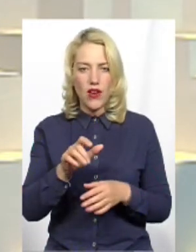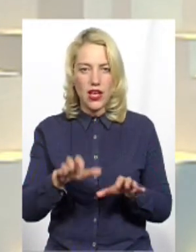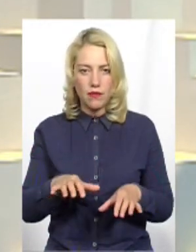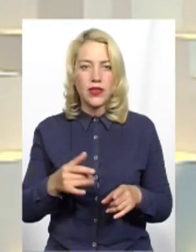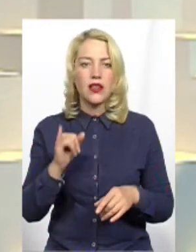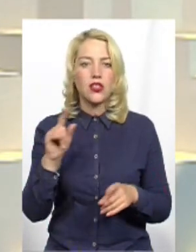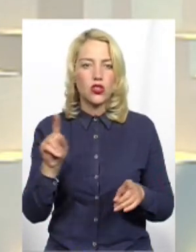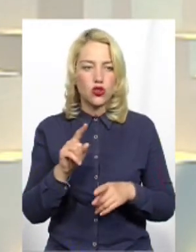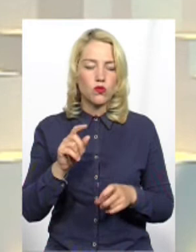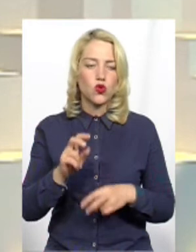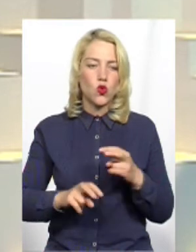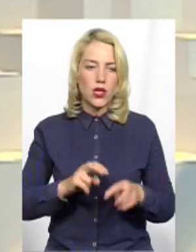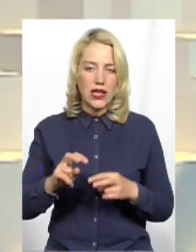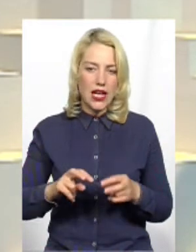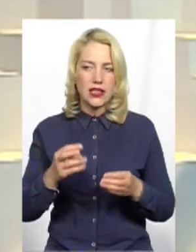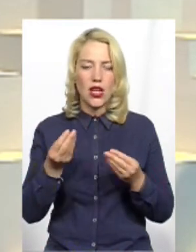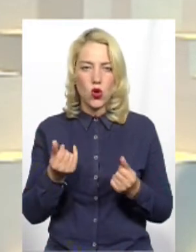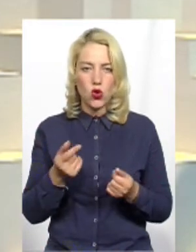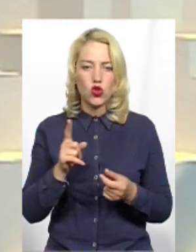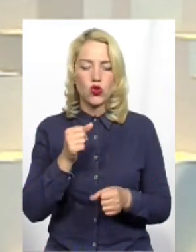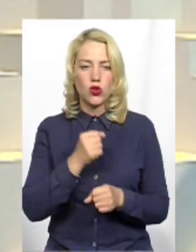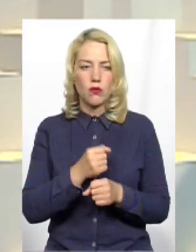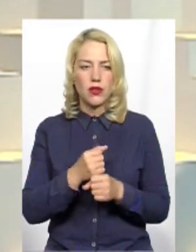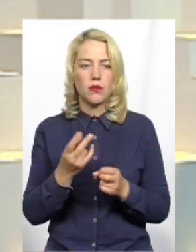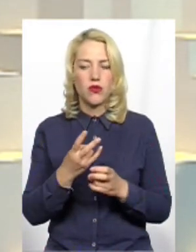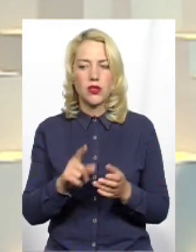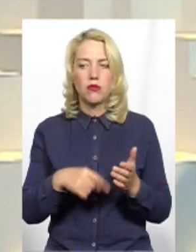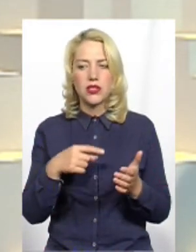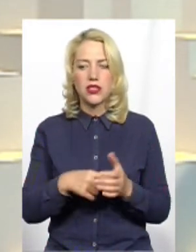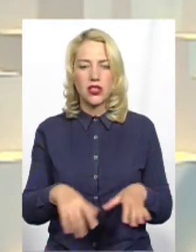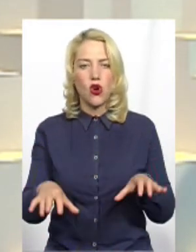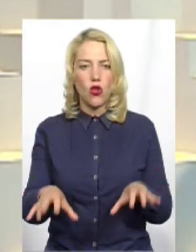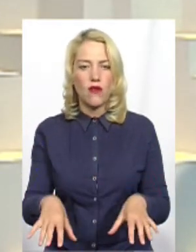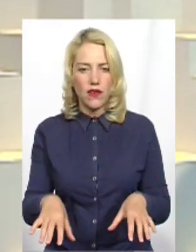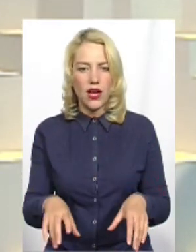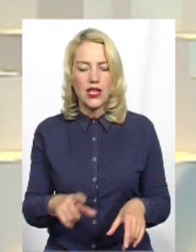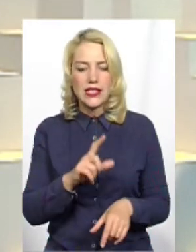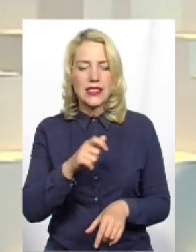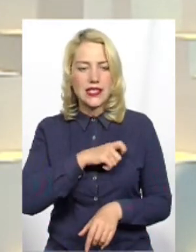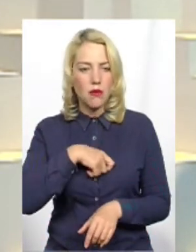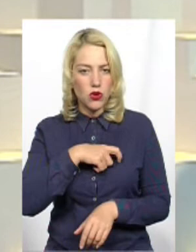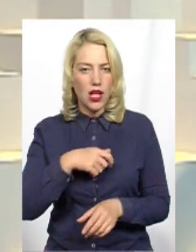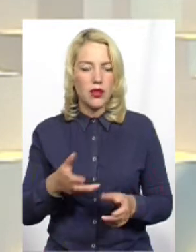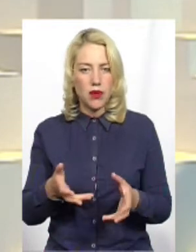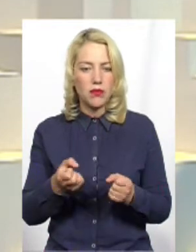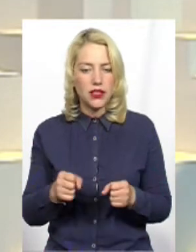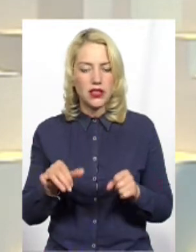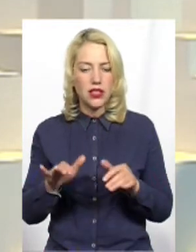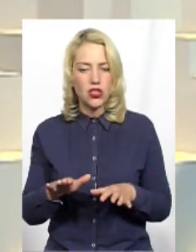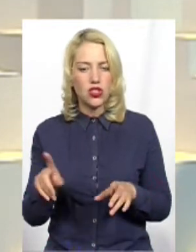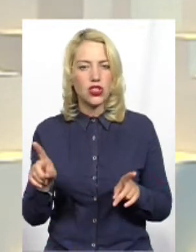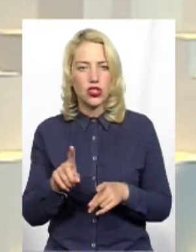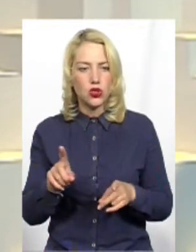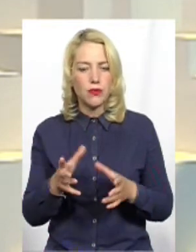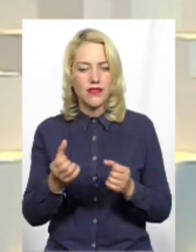десь шукати гроші і щось робити Повинна міська голова з депутатами прийняти рішення Щоб взяти